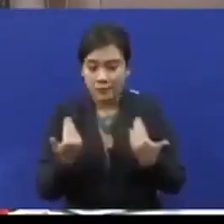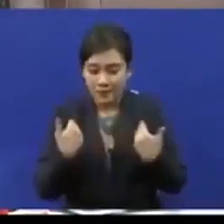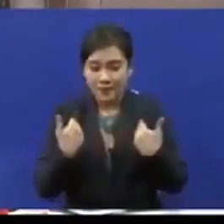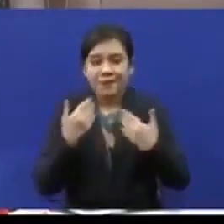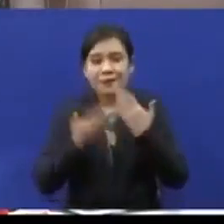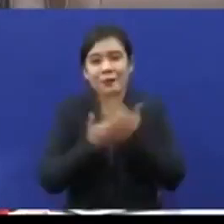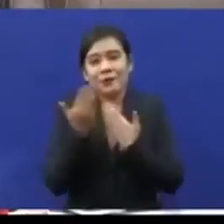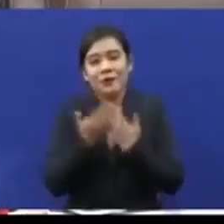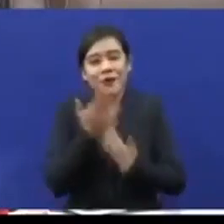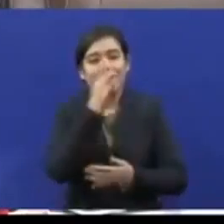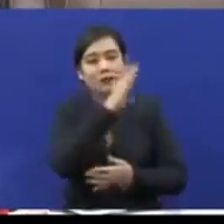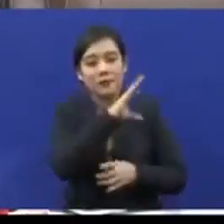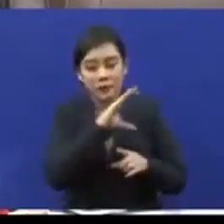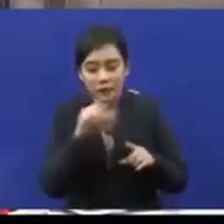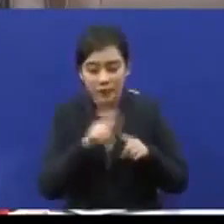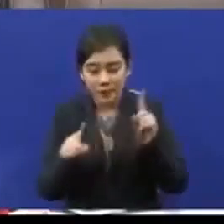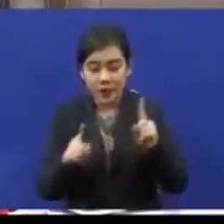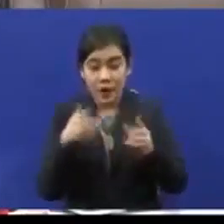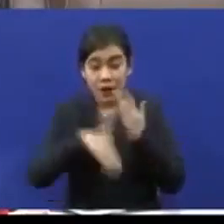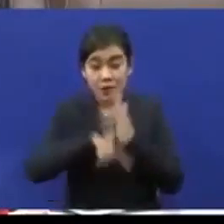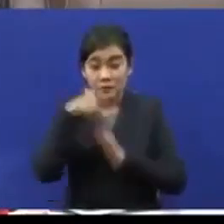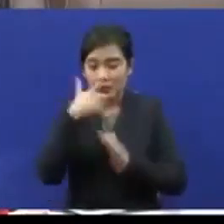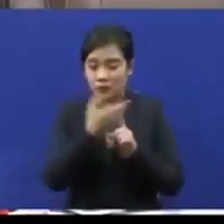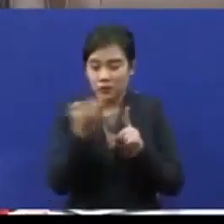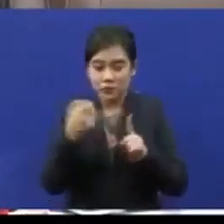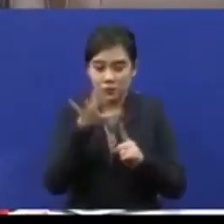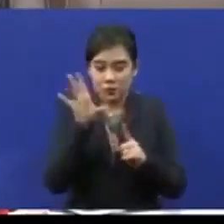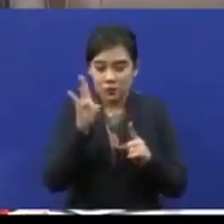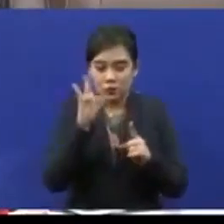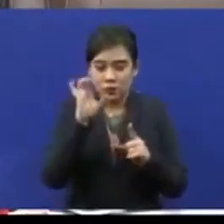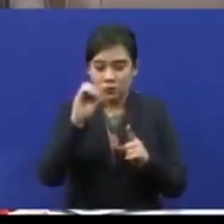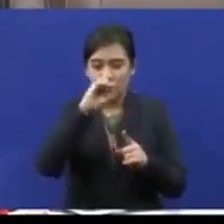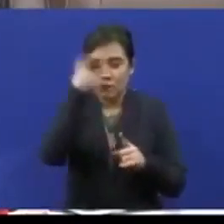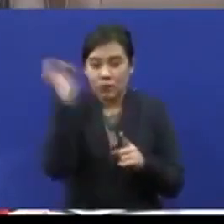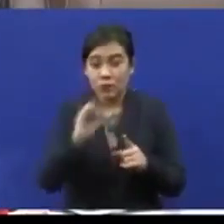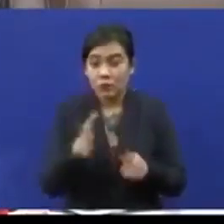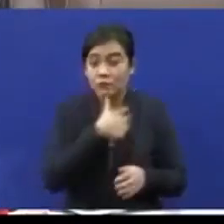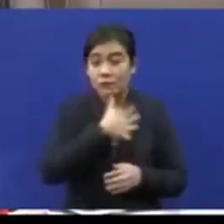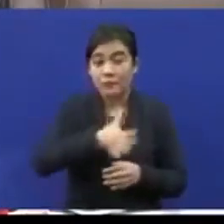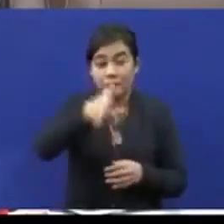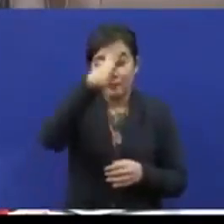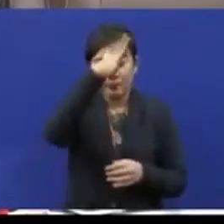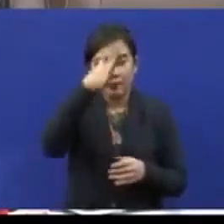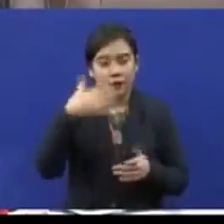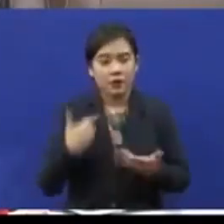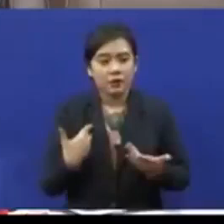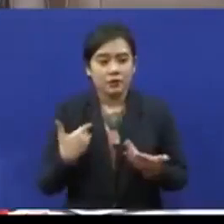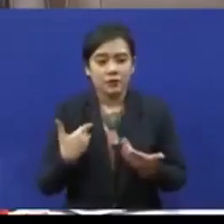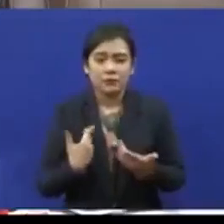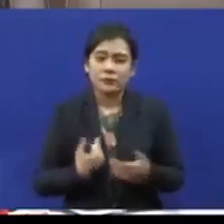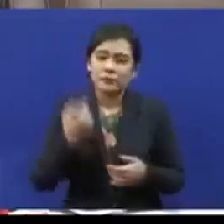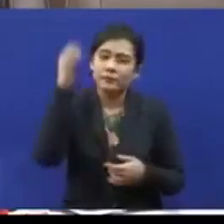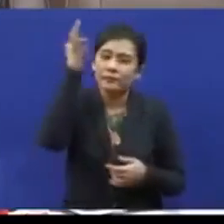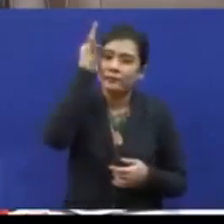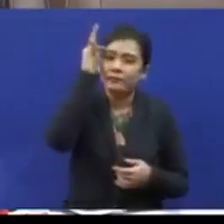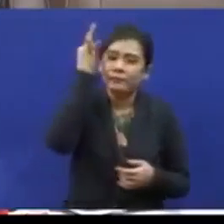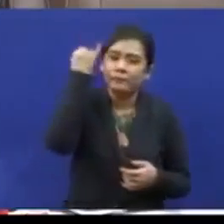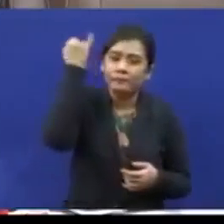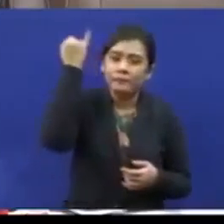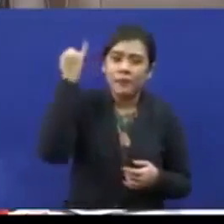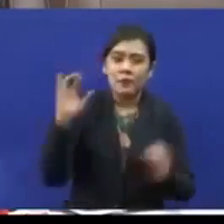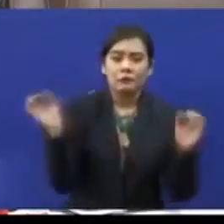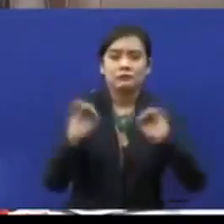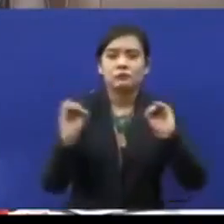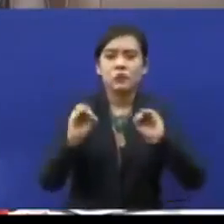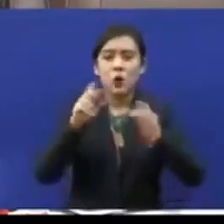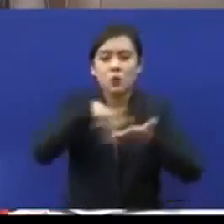Tetapi lebih daripada 70% ibu bapa berpendapat bahawa tiada